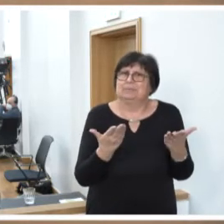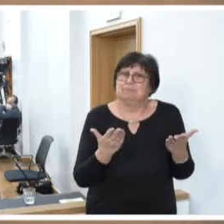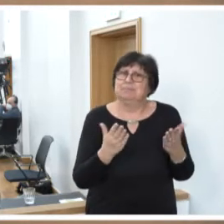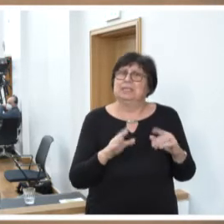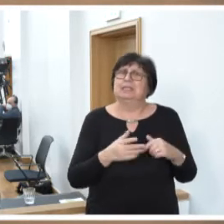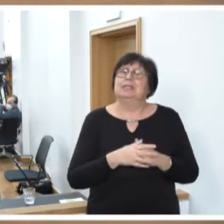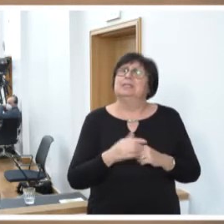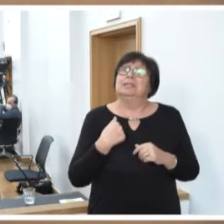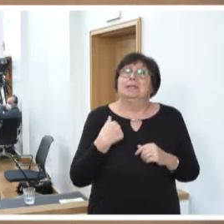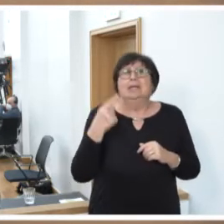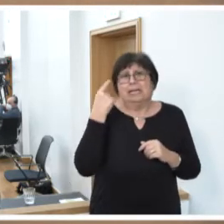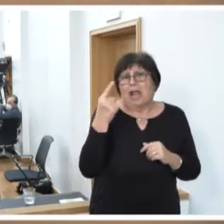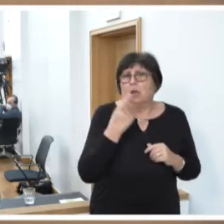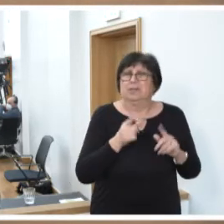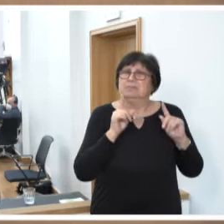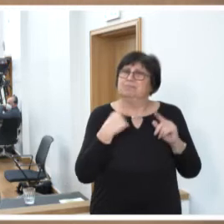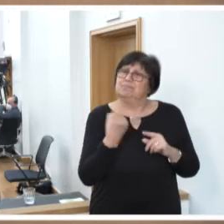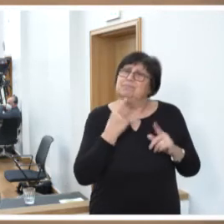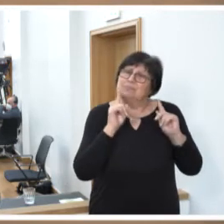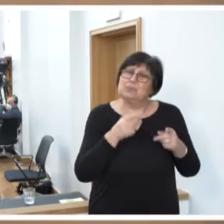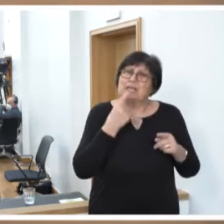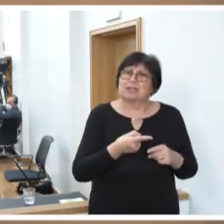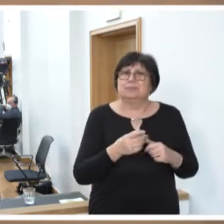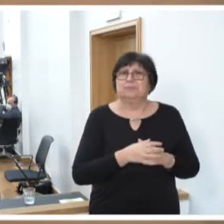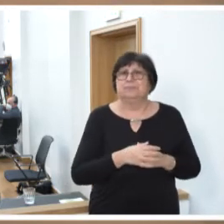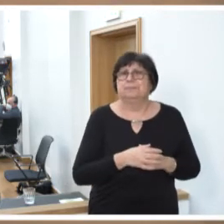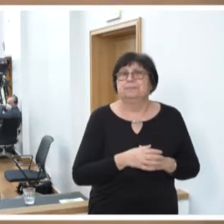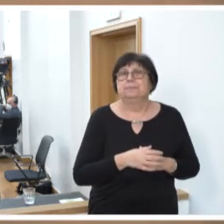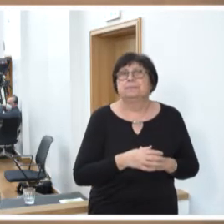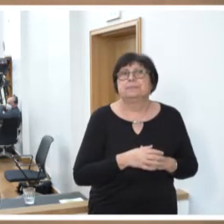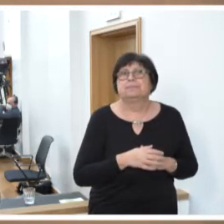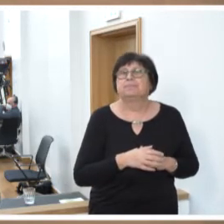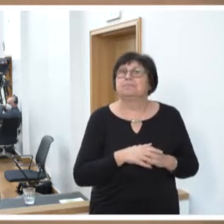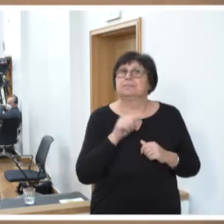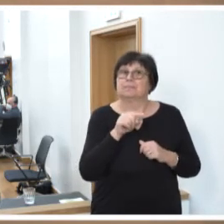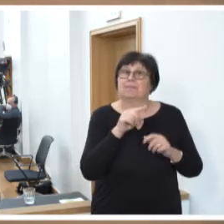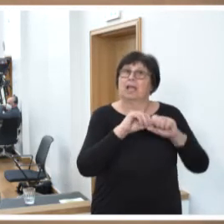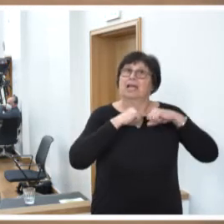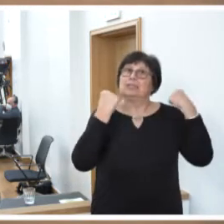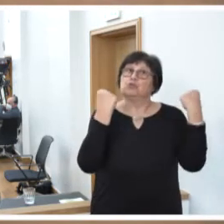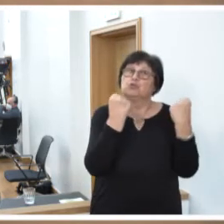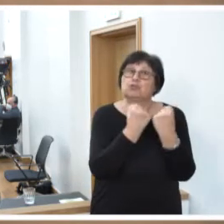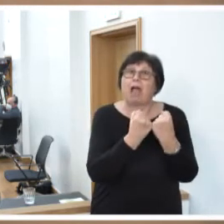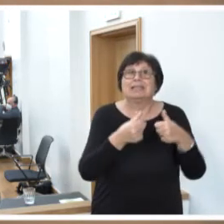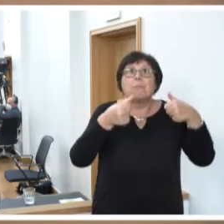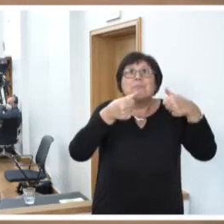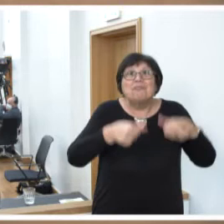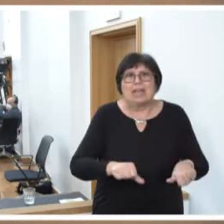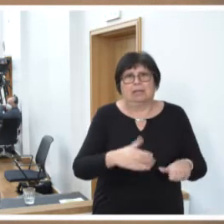Insofern glaube ich, müssen wir eher betonen, dass der Staat die Pflicht hat,